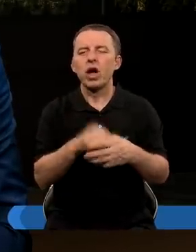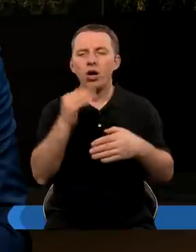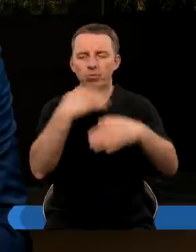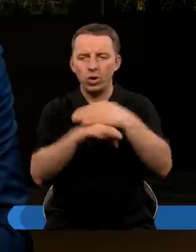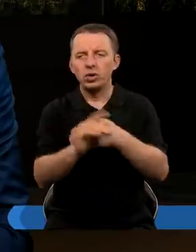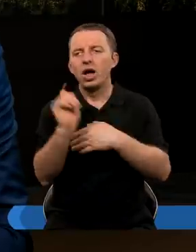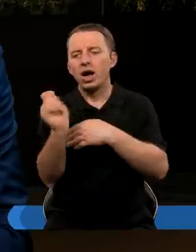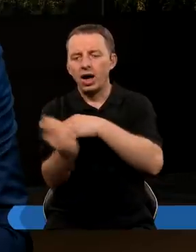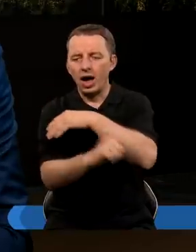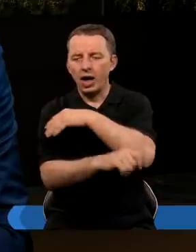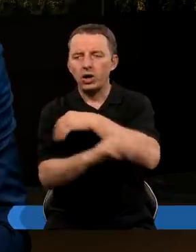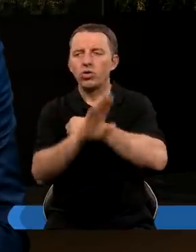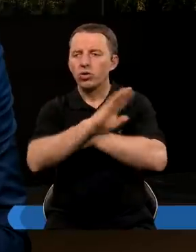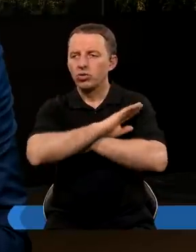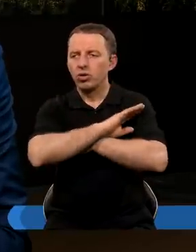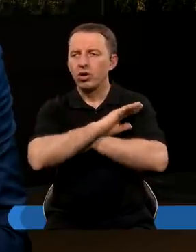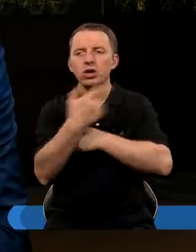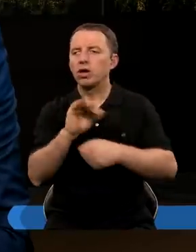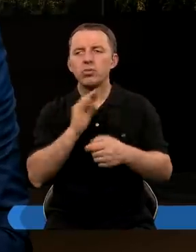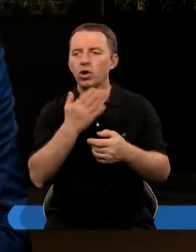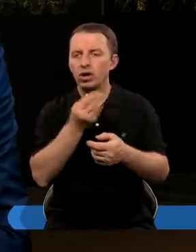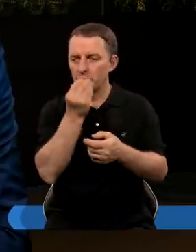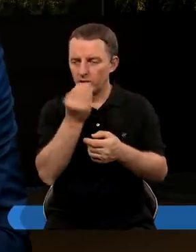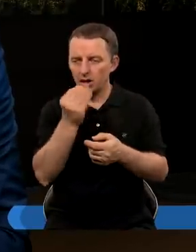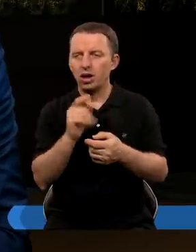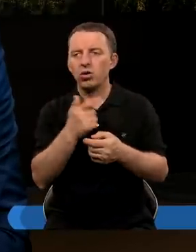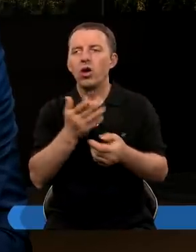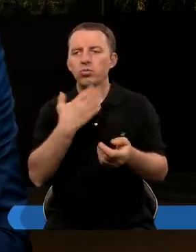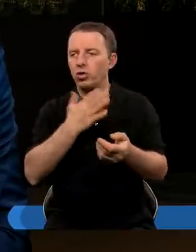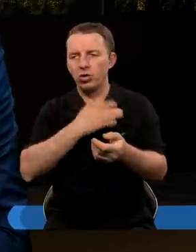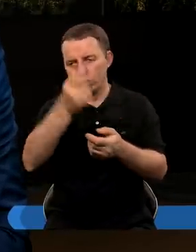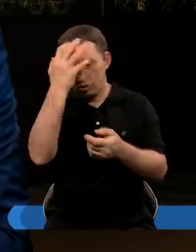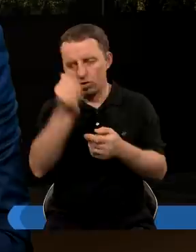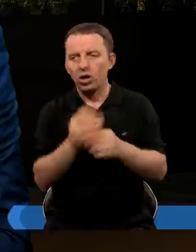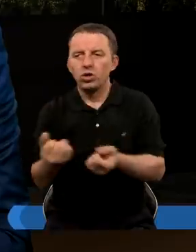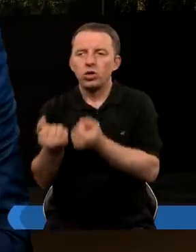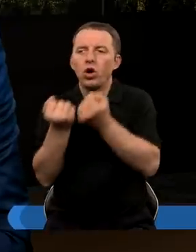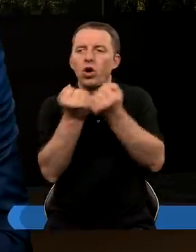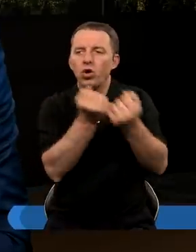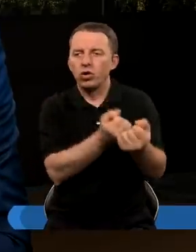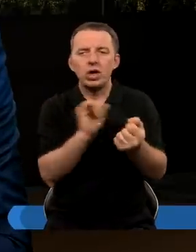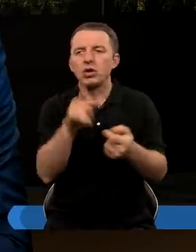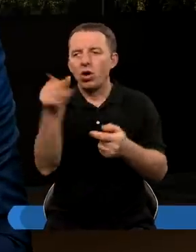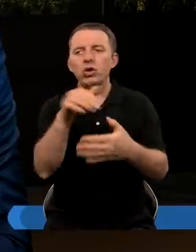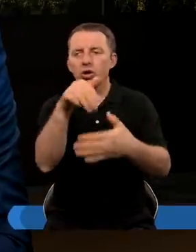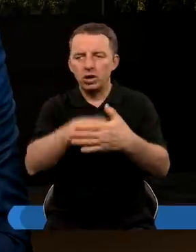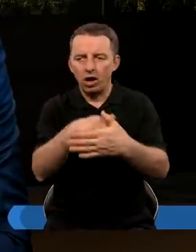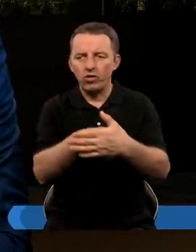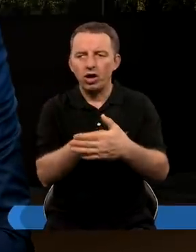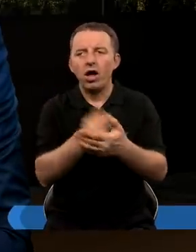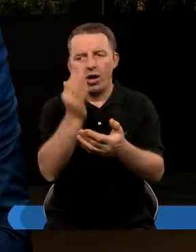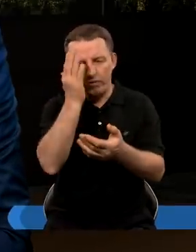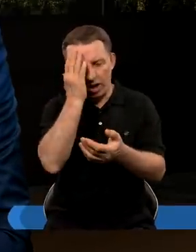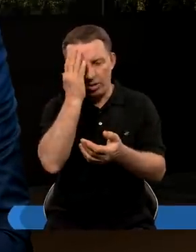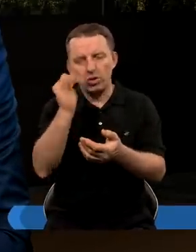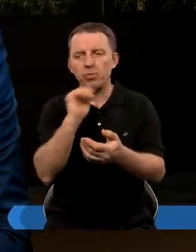pod karą śmierci. Bo gdyby nie spożywali, gdyby to się nie spodobało królowi, albo gdyby donoszono królowi, w jaki sposób oni się zachowują, to wiadomo,